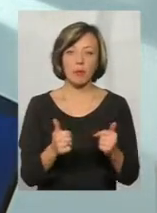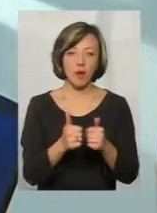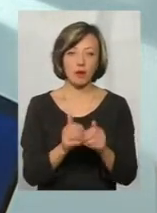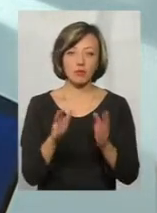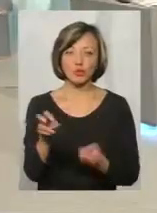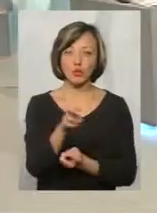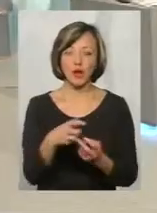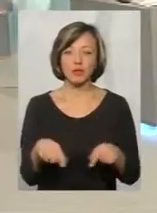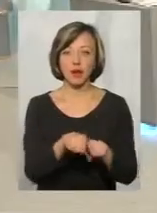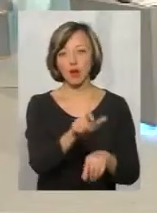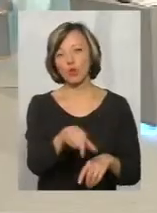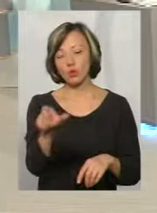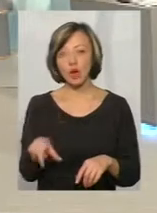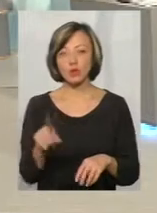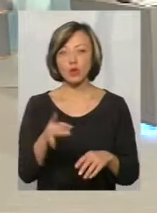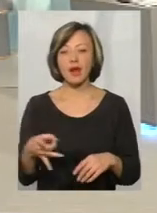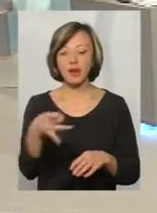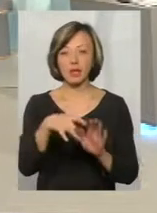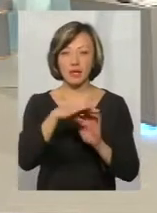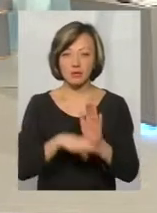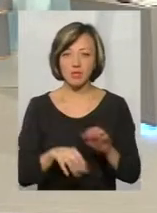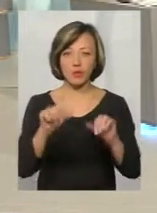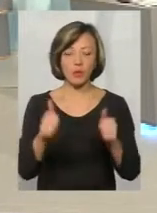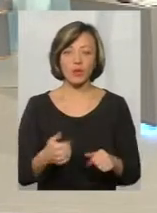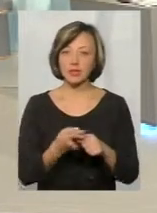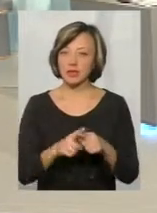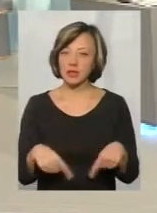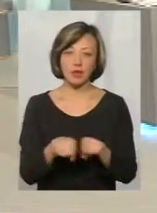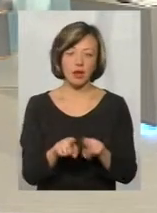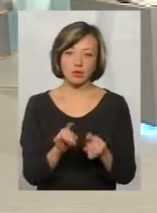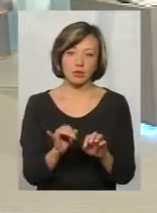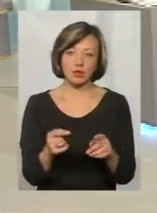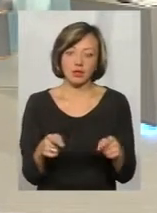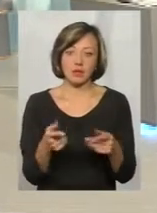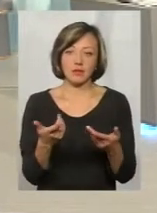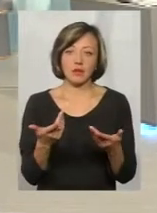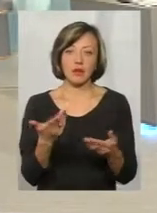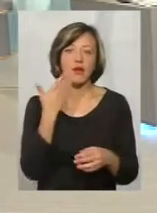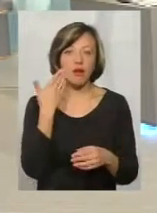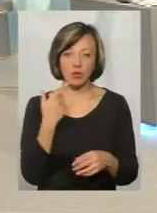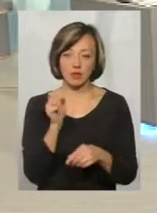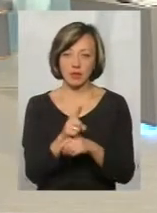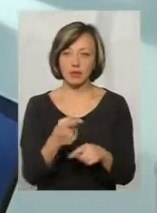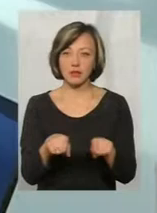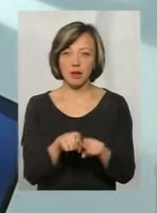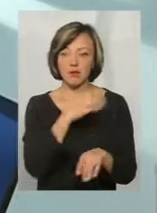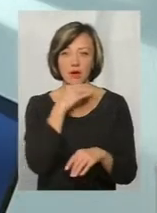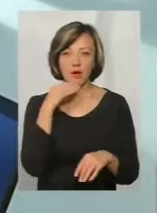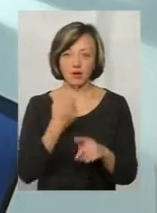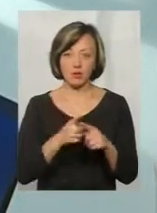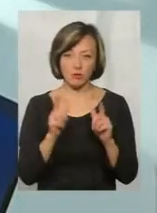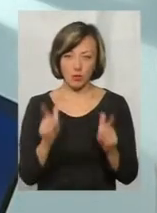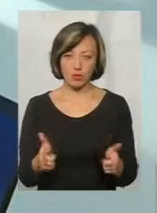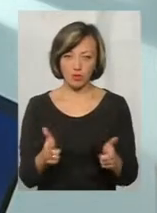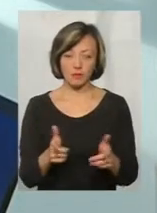буде шукати таких людей, тому що оригінальний список сформувати, це також буде не такою легкою задачею, таких людей не так багато на місцях, які